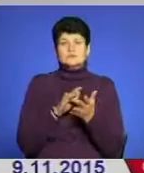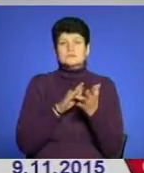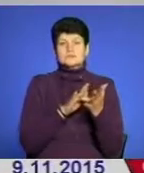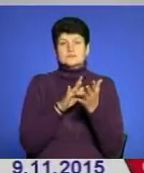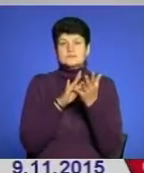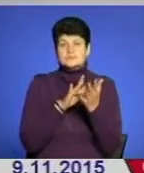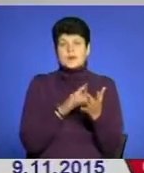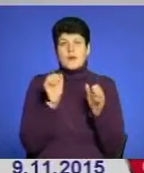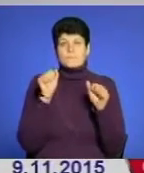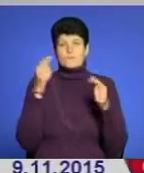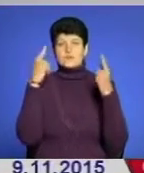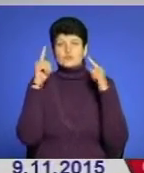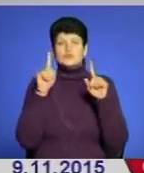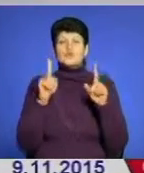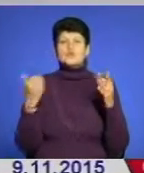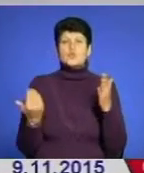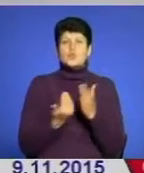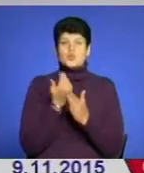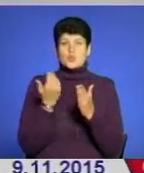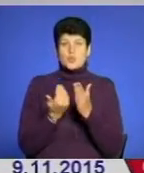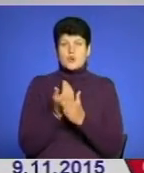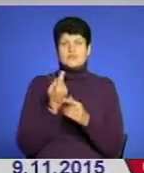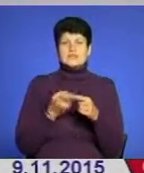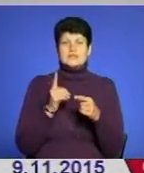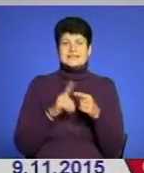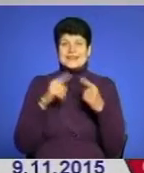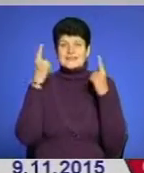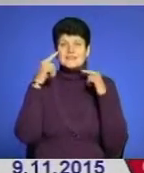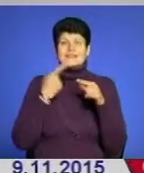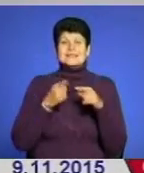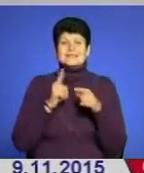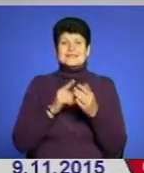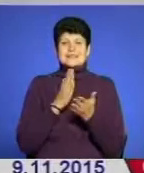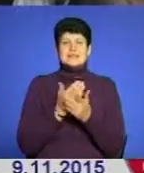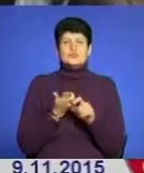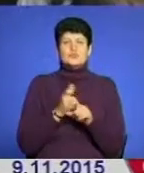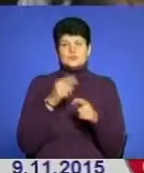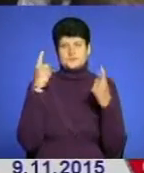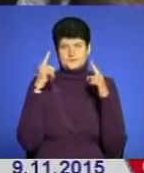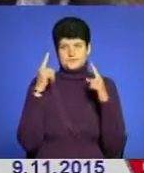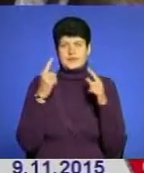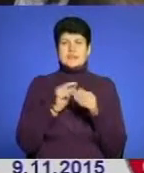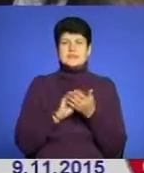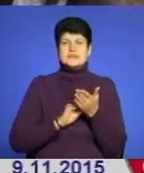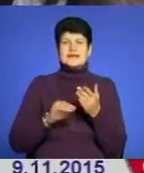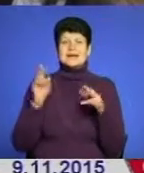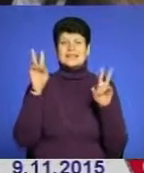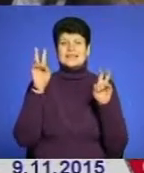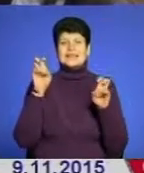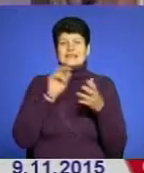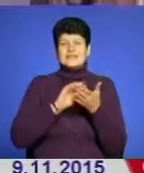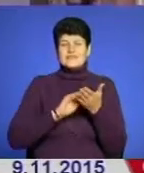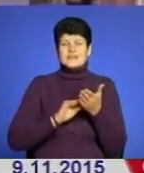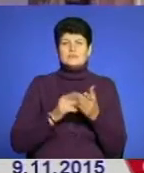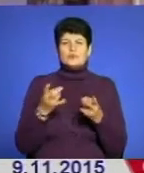може придумувати щось нове, тому твір – це, вважаю, найбільш творча тема. Написати твір на вказану тему було